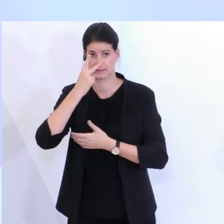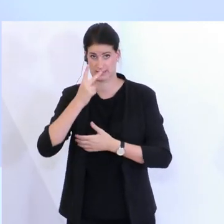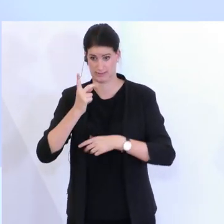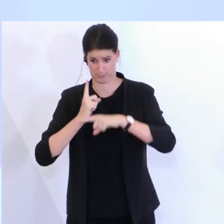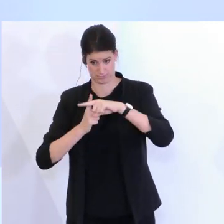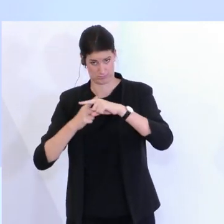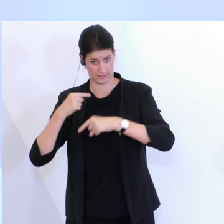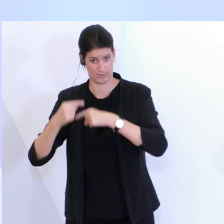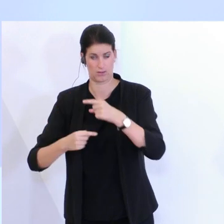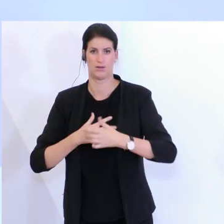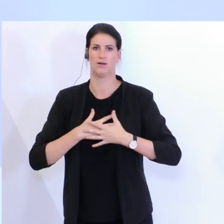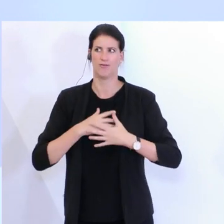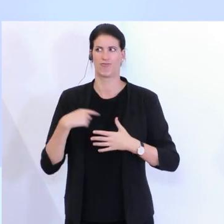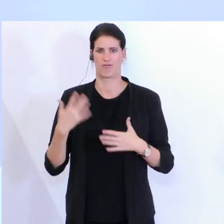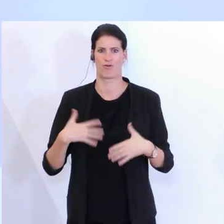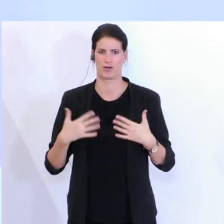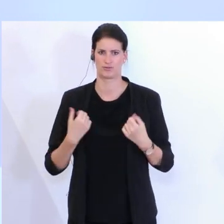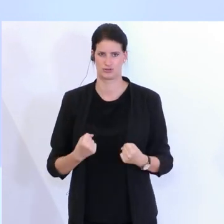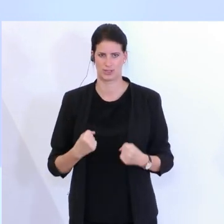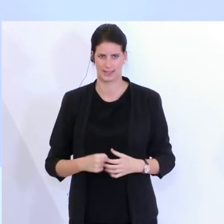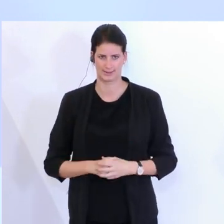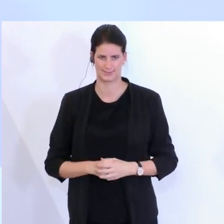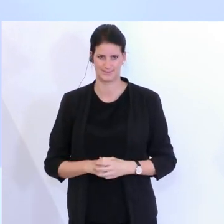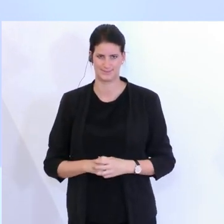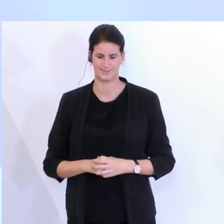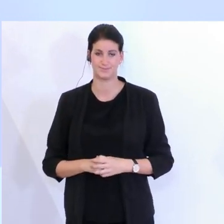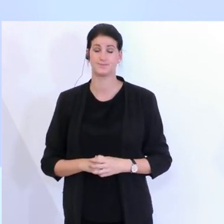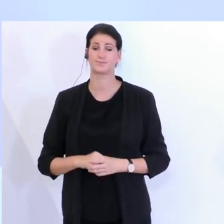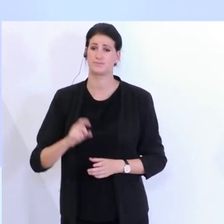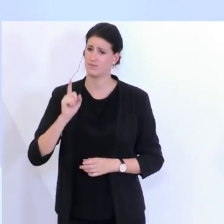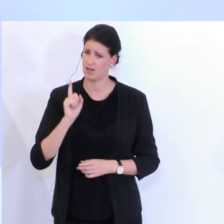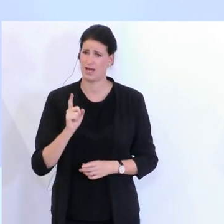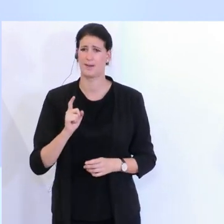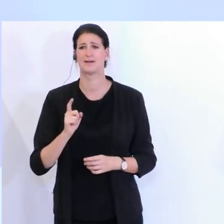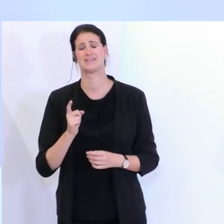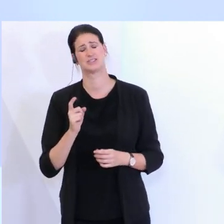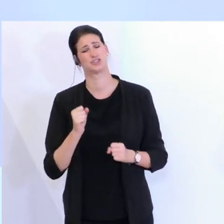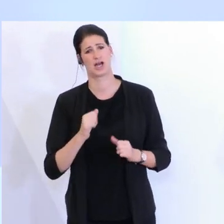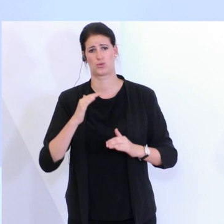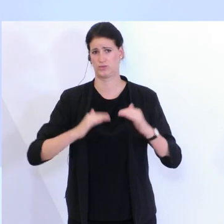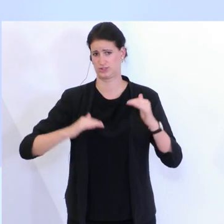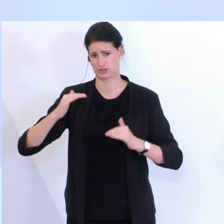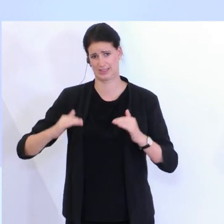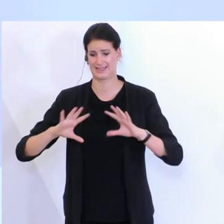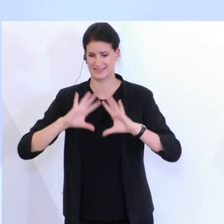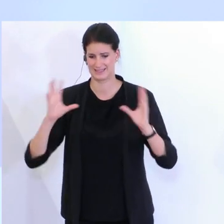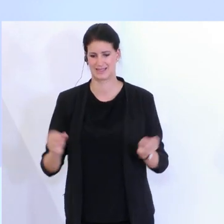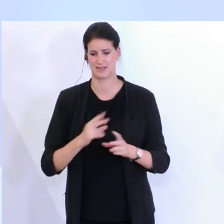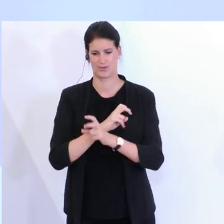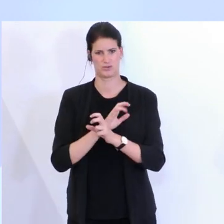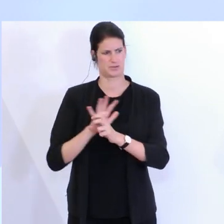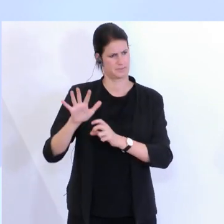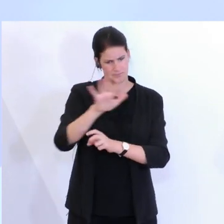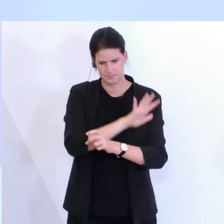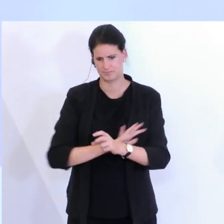großartig zu bewerten. Wir freuen uns immer sehr. Aber es ist schon sehr, sehr unterschiedlich im gesamten Land. Also